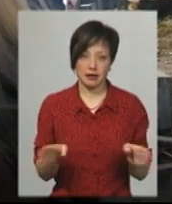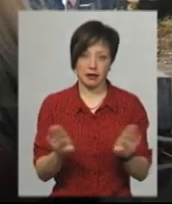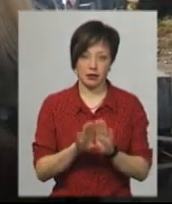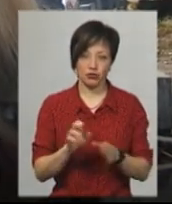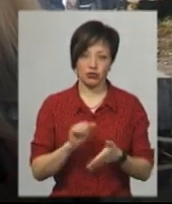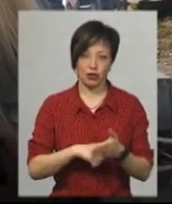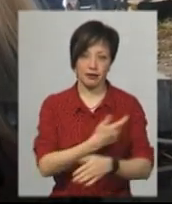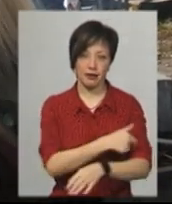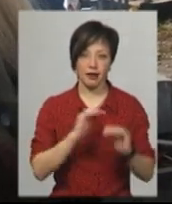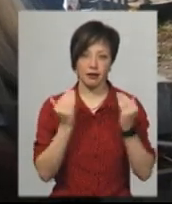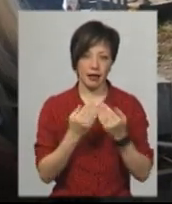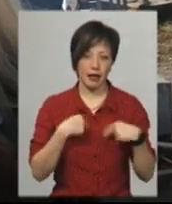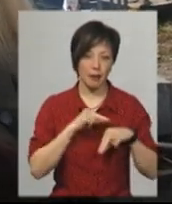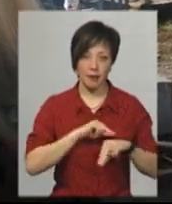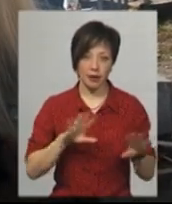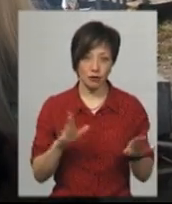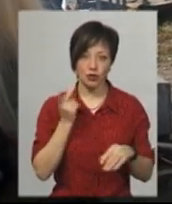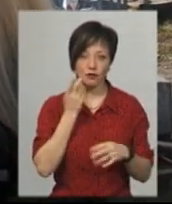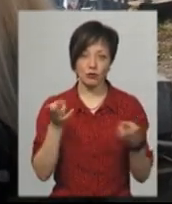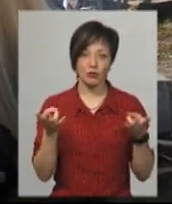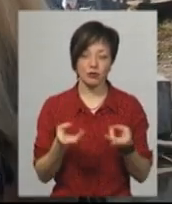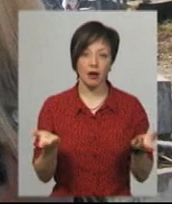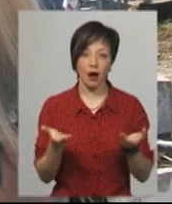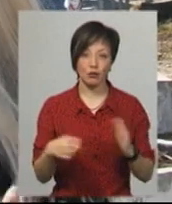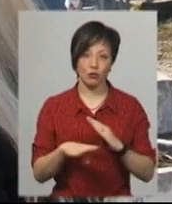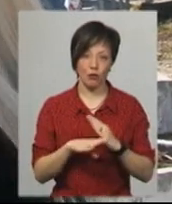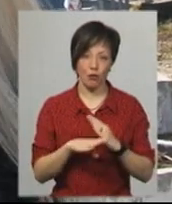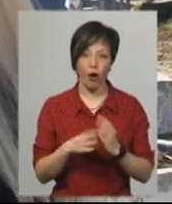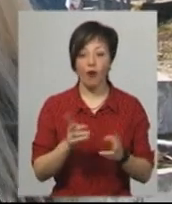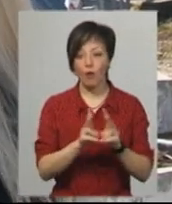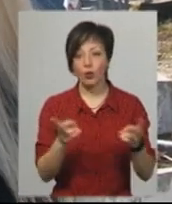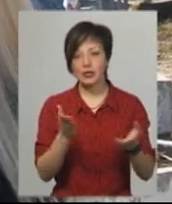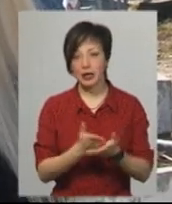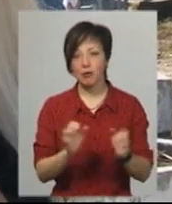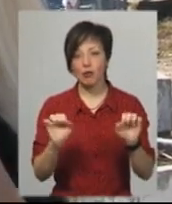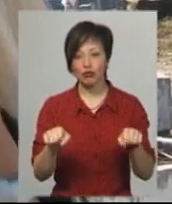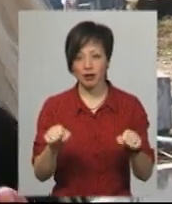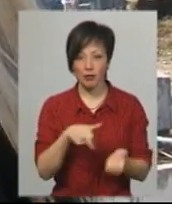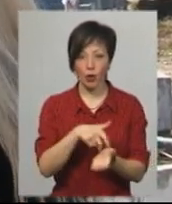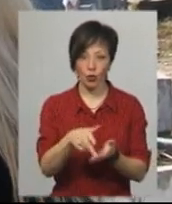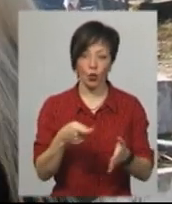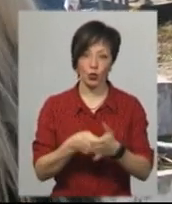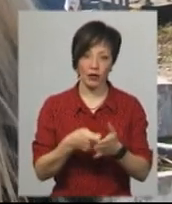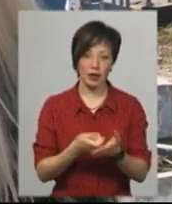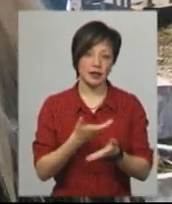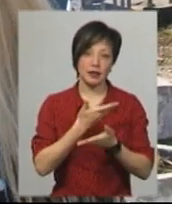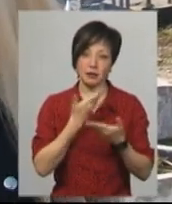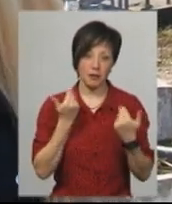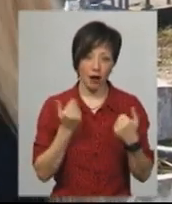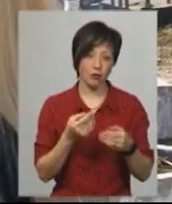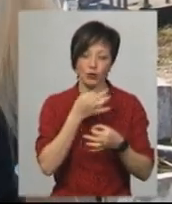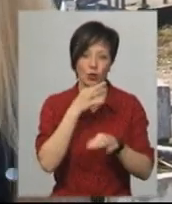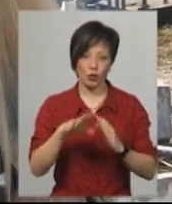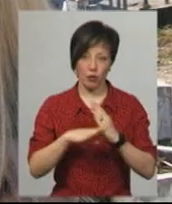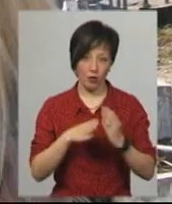карантин. Я не працюю. Звісно, нам завжди потрібна хоча б якась допомога. Якщо в когось є можливість виходити годувати, якщо ні, ми будемо раді будь-якій